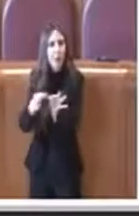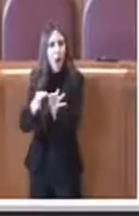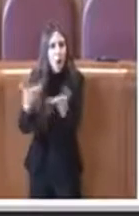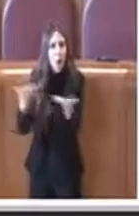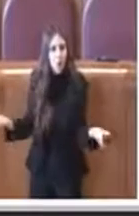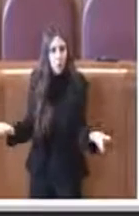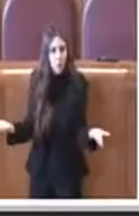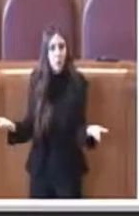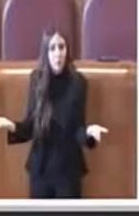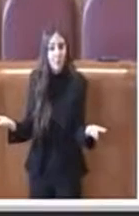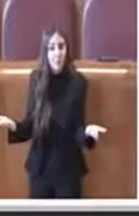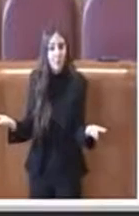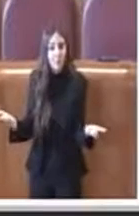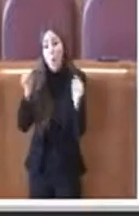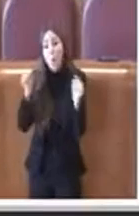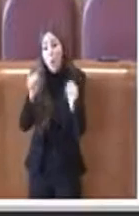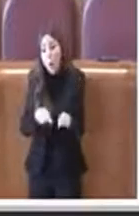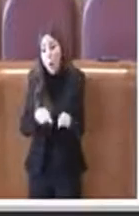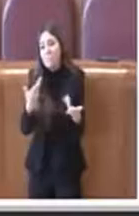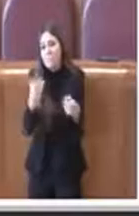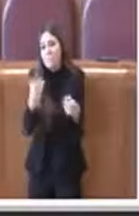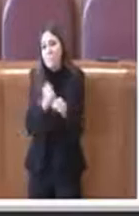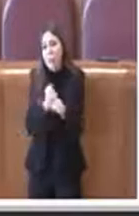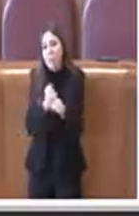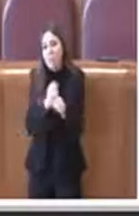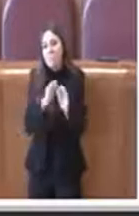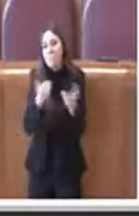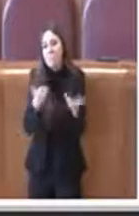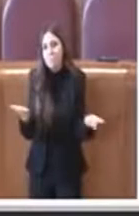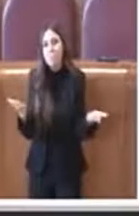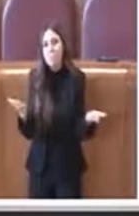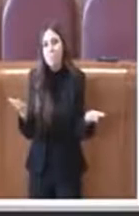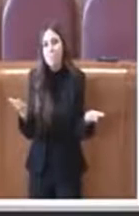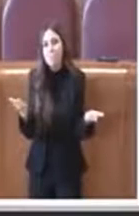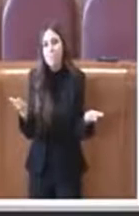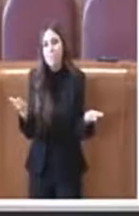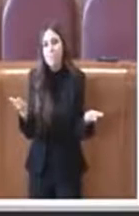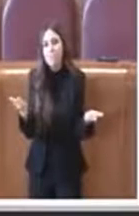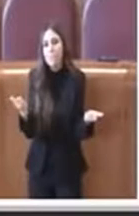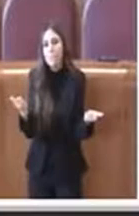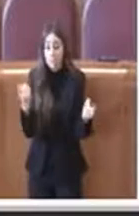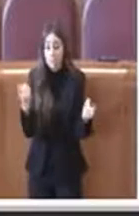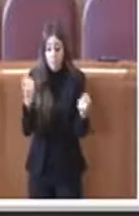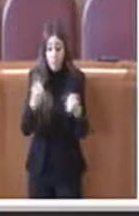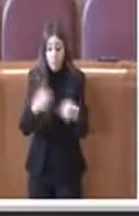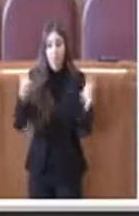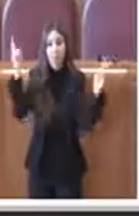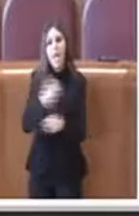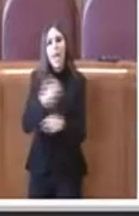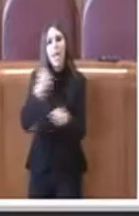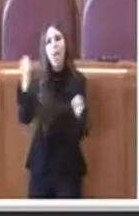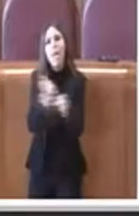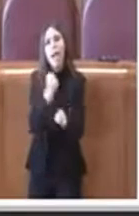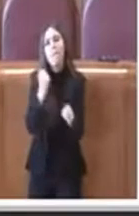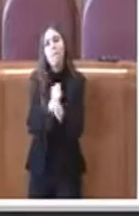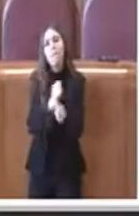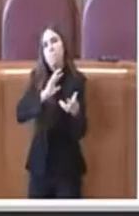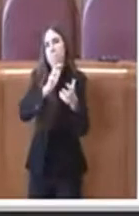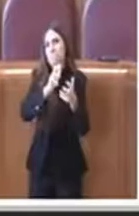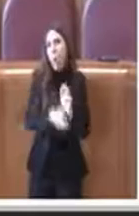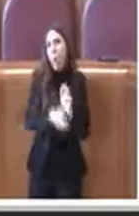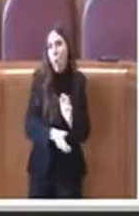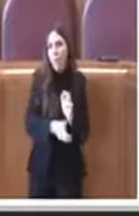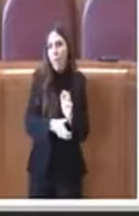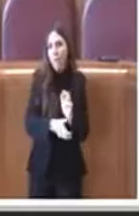ora noi lo stiamo facendo è stato un lavoro assolutamente complesso un lavoro